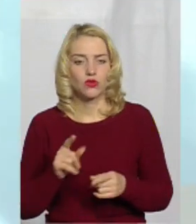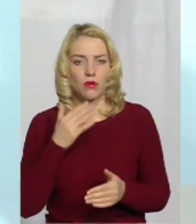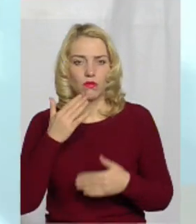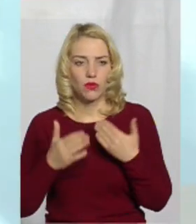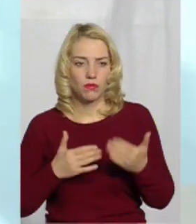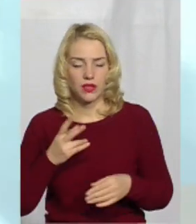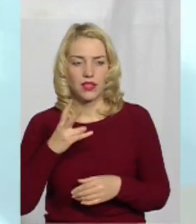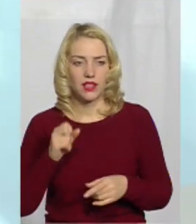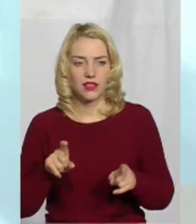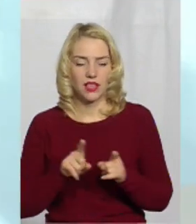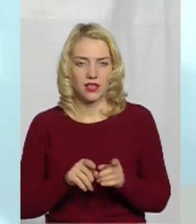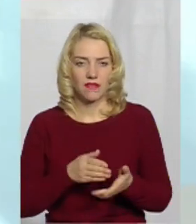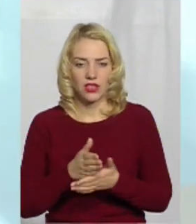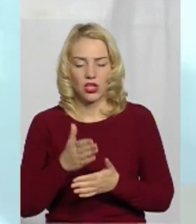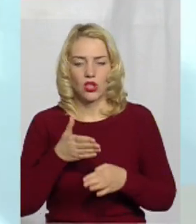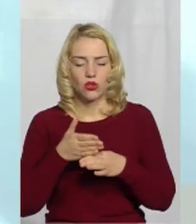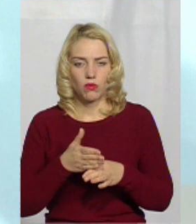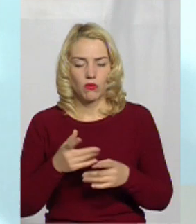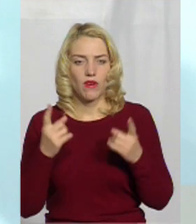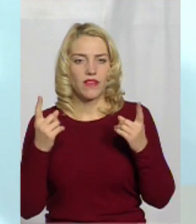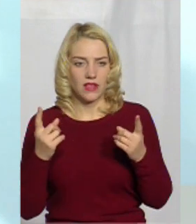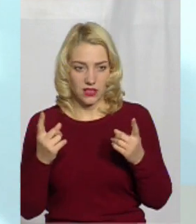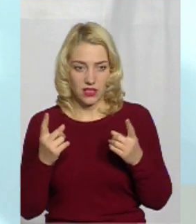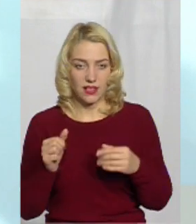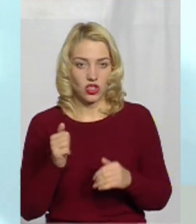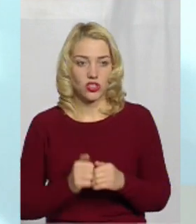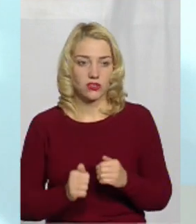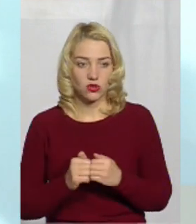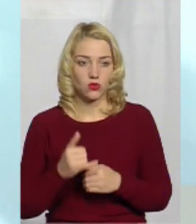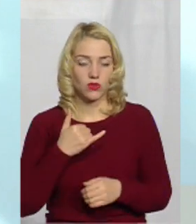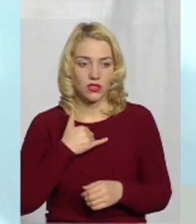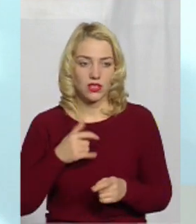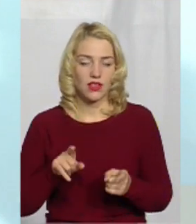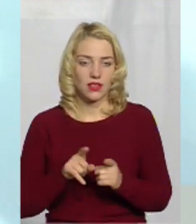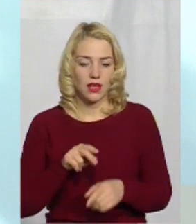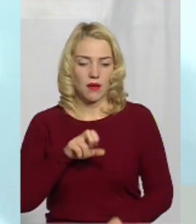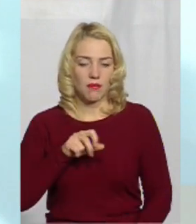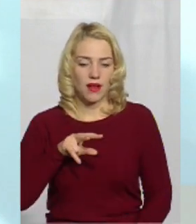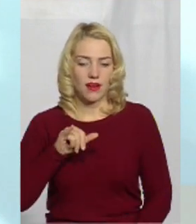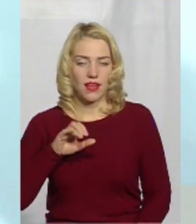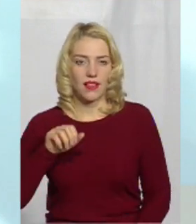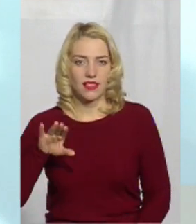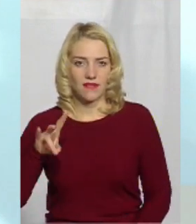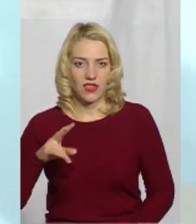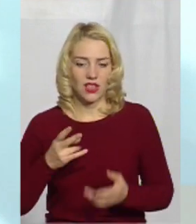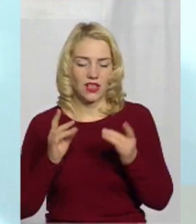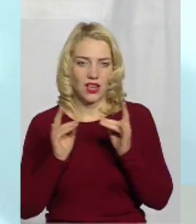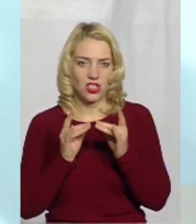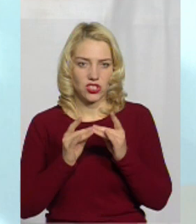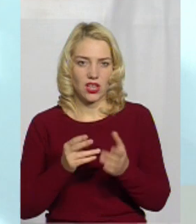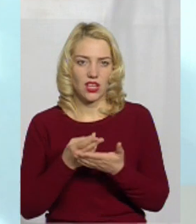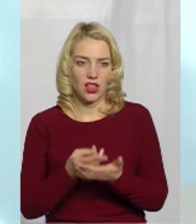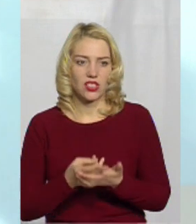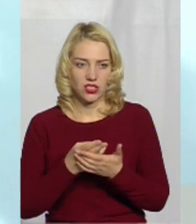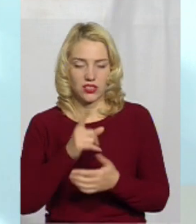попит на такі види допомоги великий, і часто у нас на цих паліативних ліжках пацієнти лежать